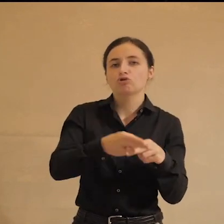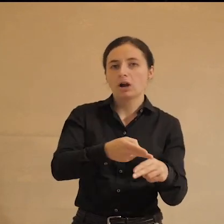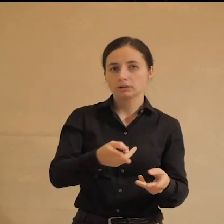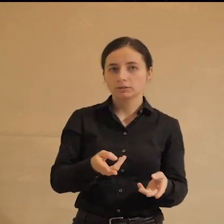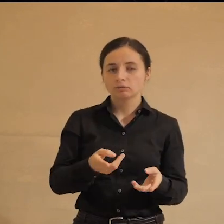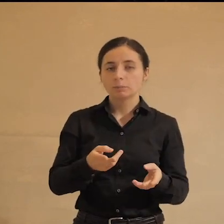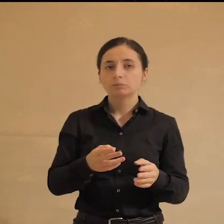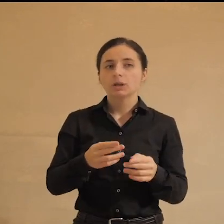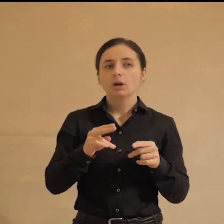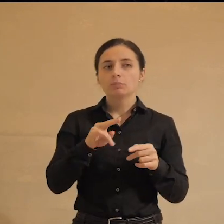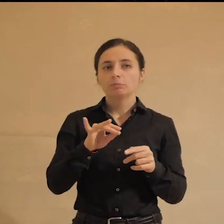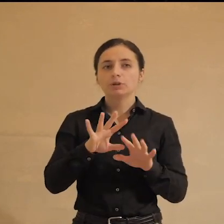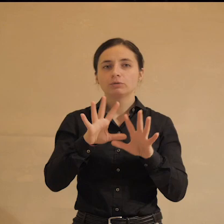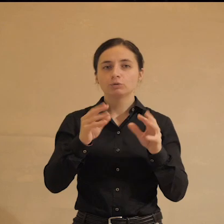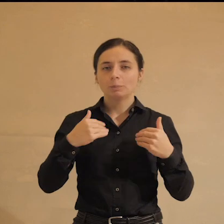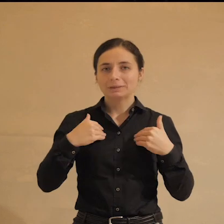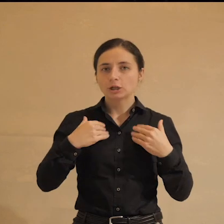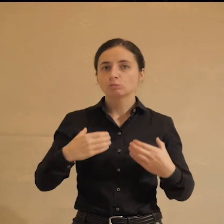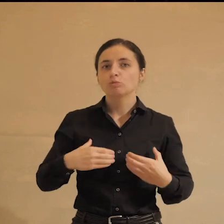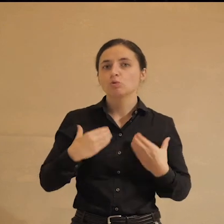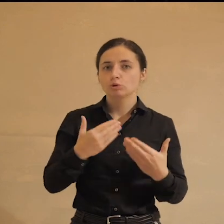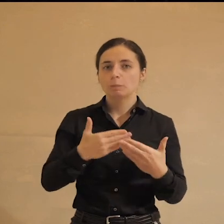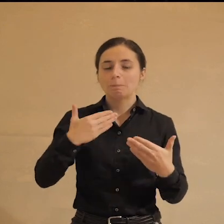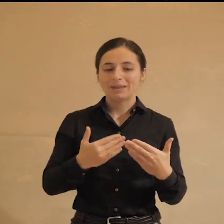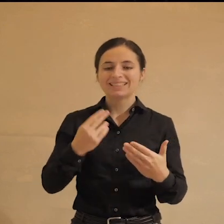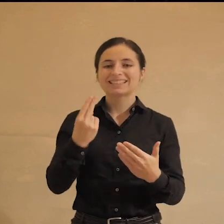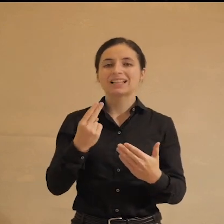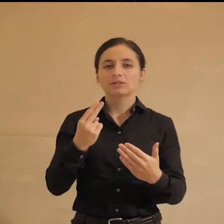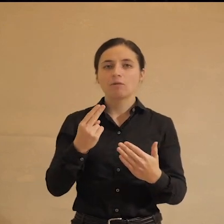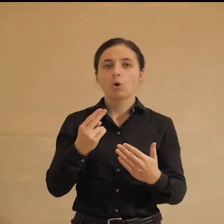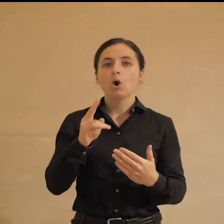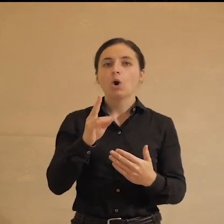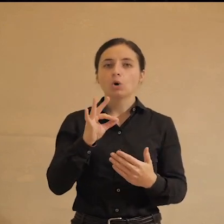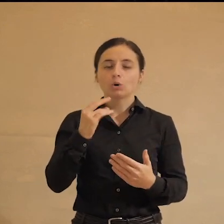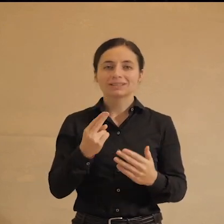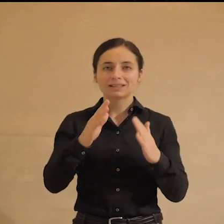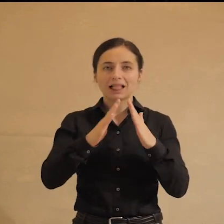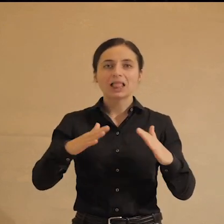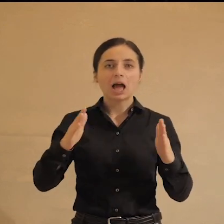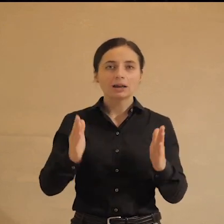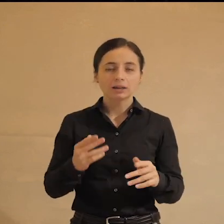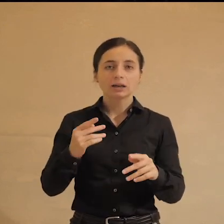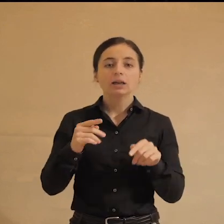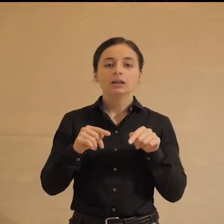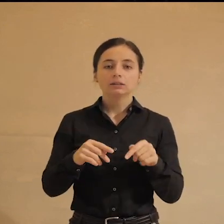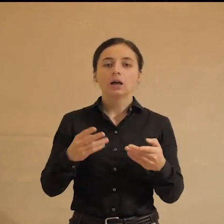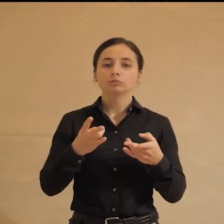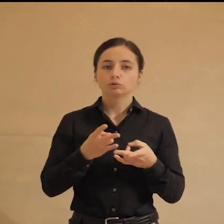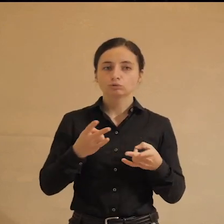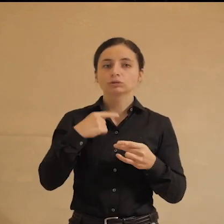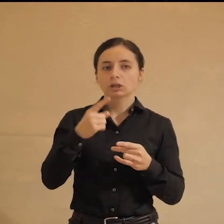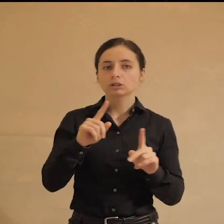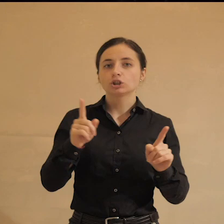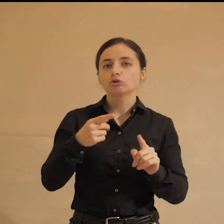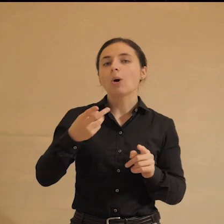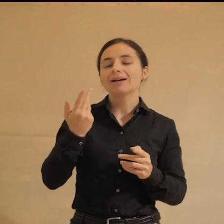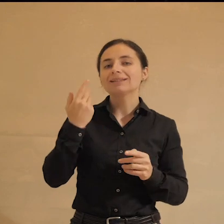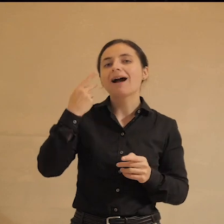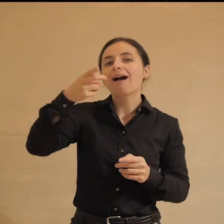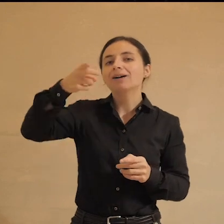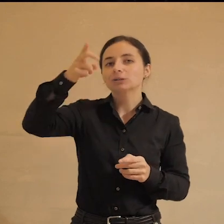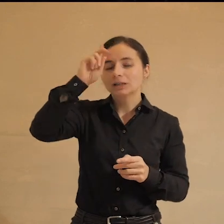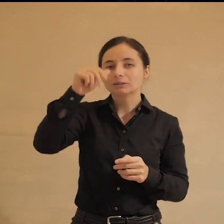Вообще, при всем, так сказать, нашем ужасе перед цифровым концлагерем, который был вынесен в нашу тему, надо все-таки сказать, что когда государство